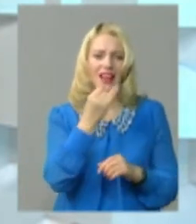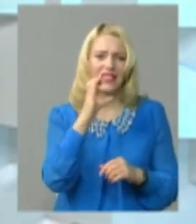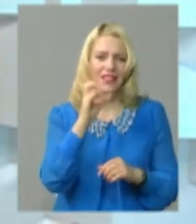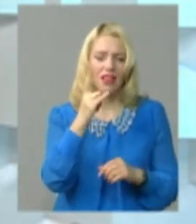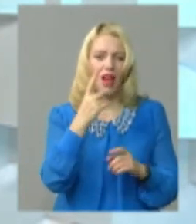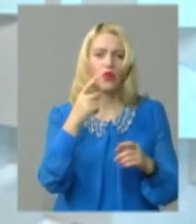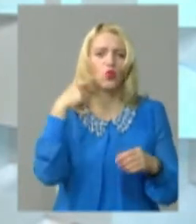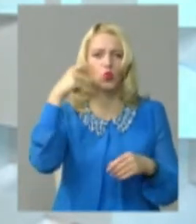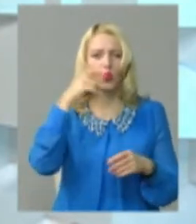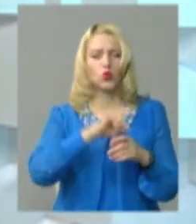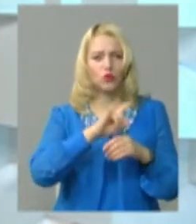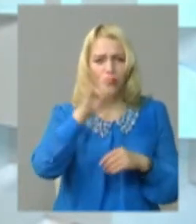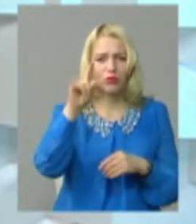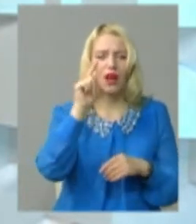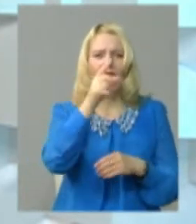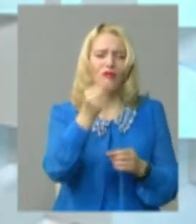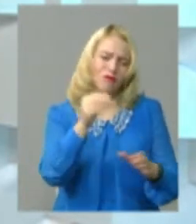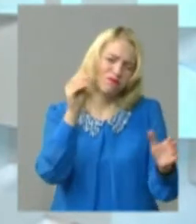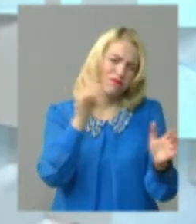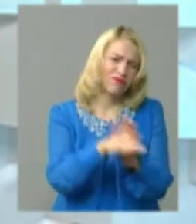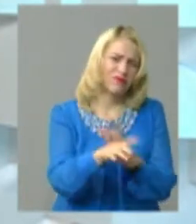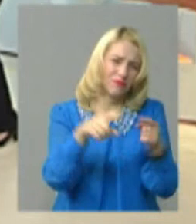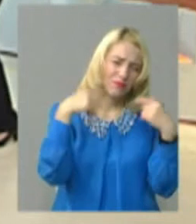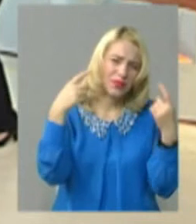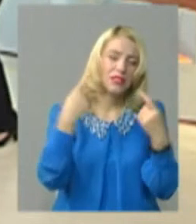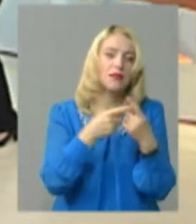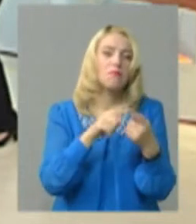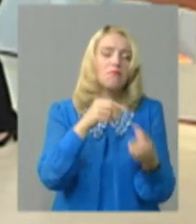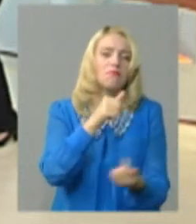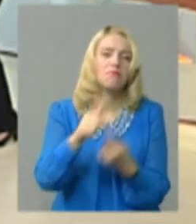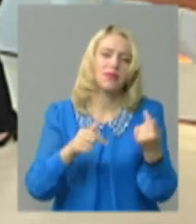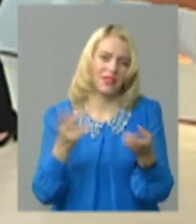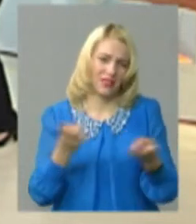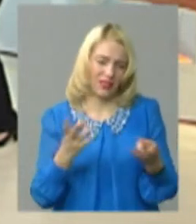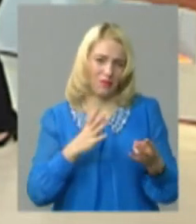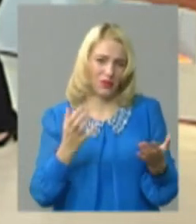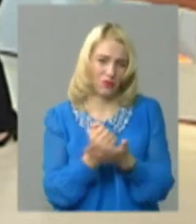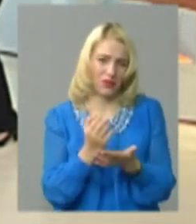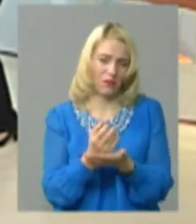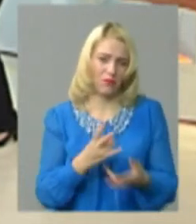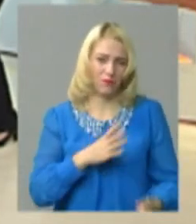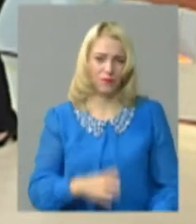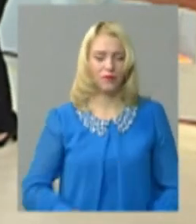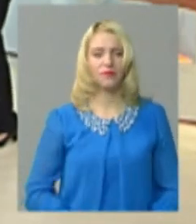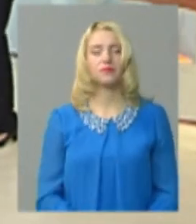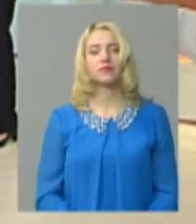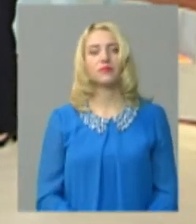продажу. Розумієте? Це кошти закладені туди. Це має бути… бізнес має в то все війти. То все бізнес.